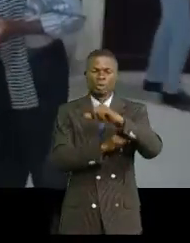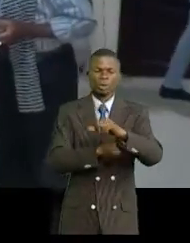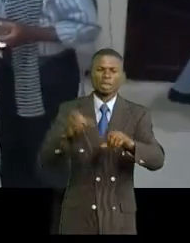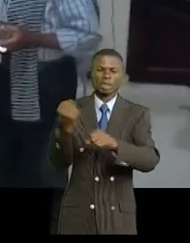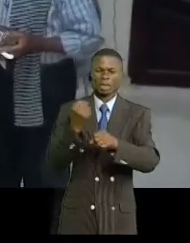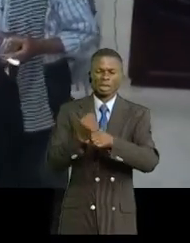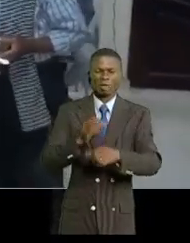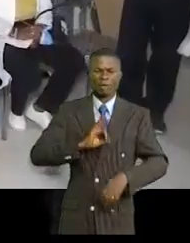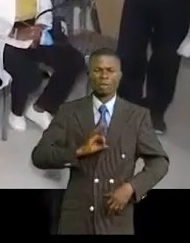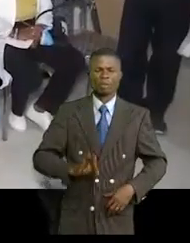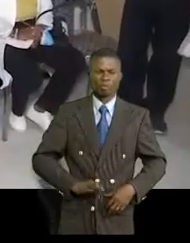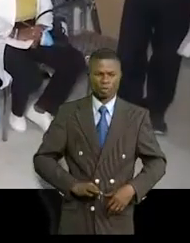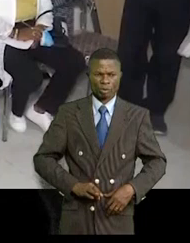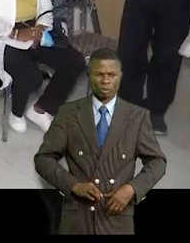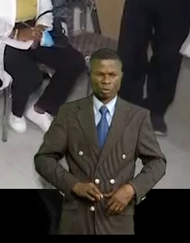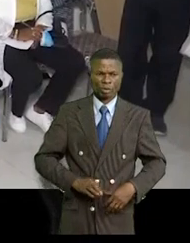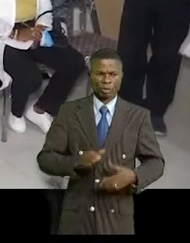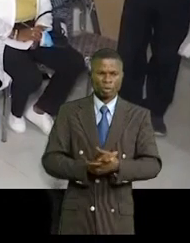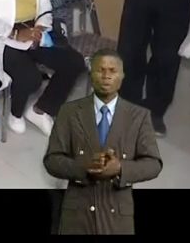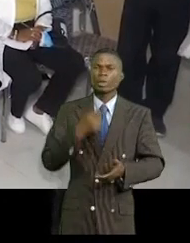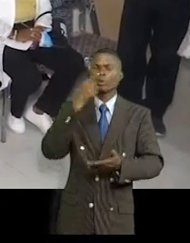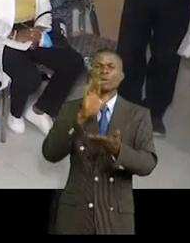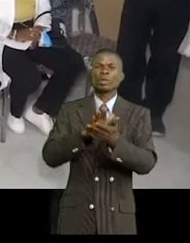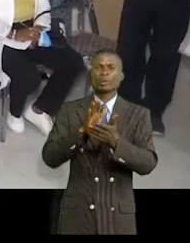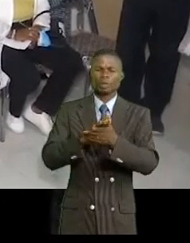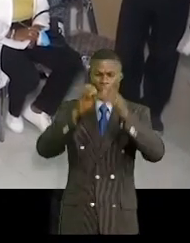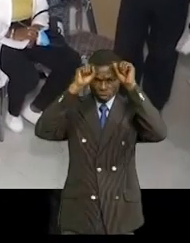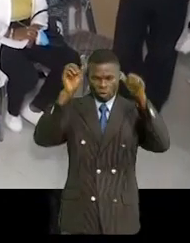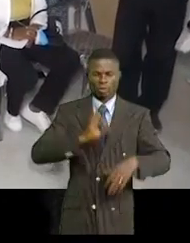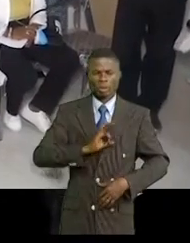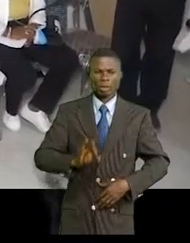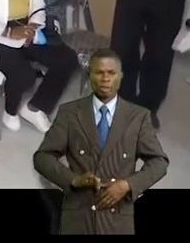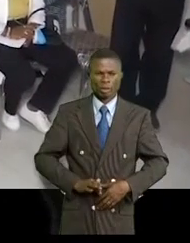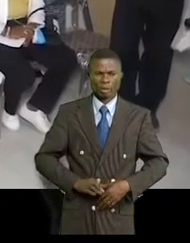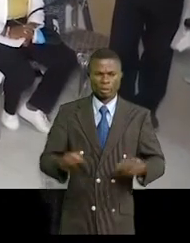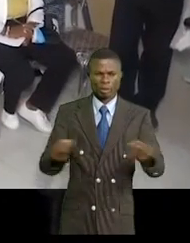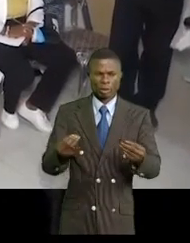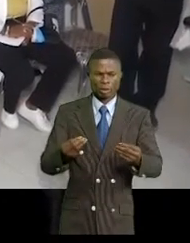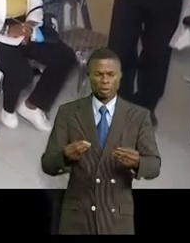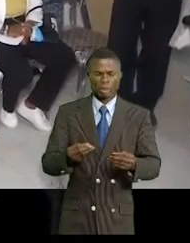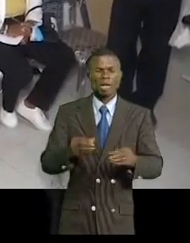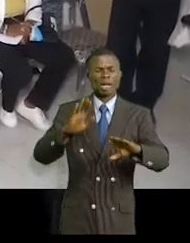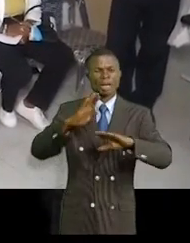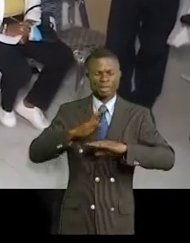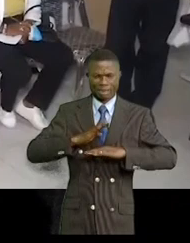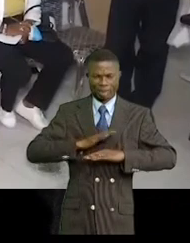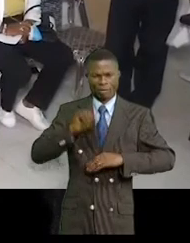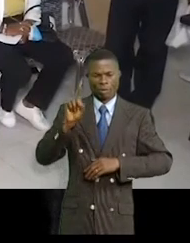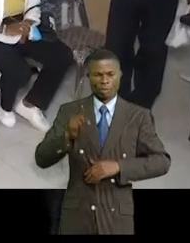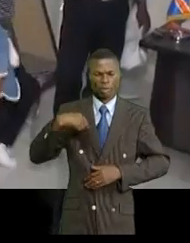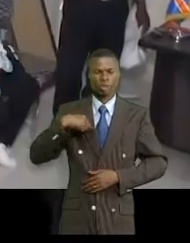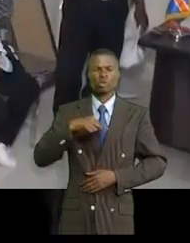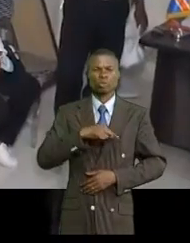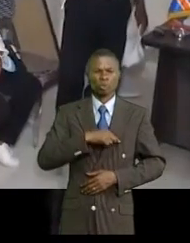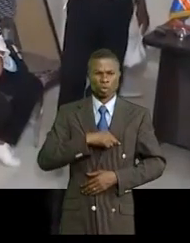actions du chef de l'État. Nous, on a donc vu l'hommage au président de République Sisekeli d'avoir répondu favorablement à notre